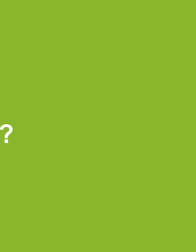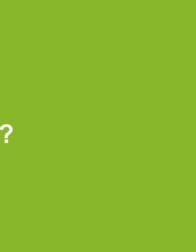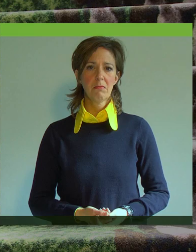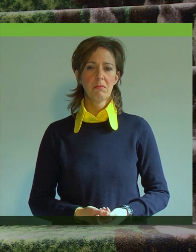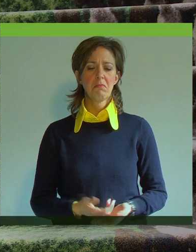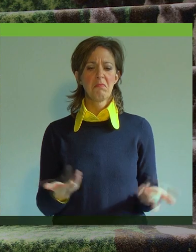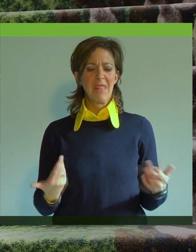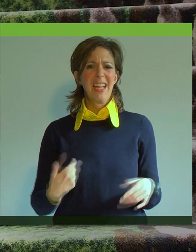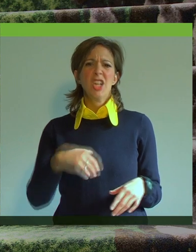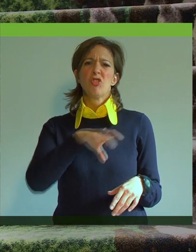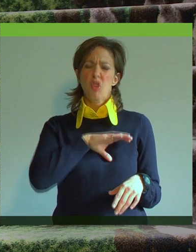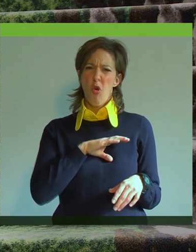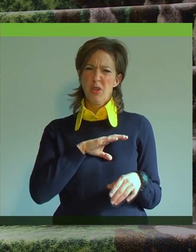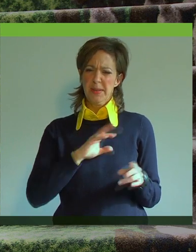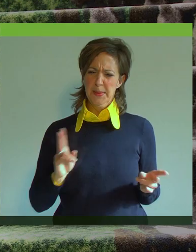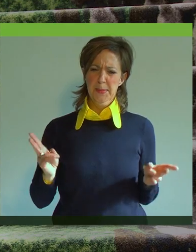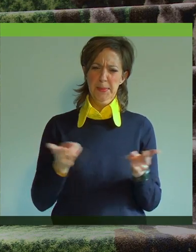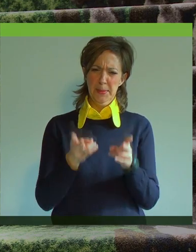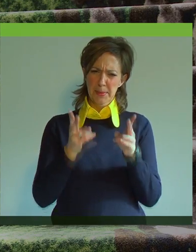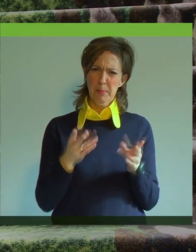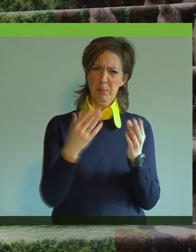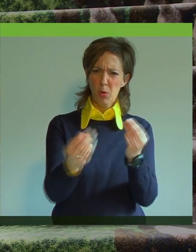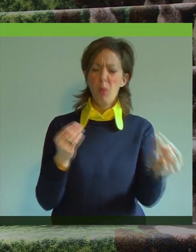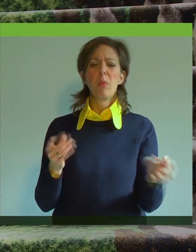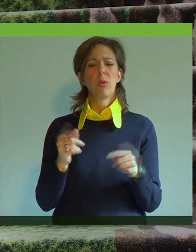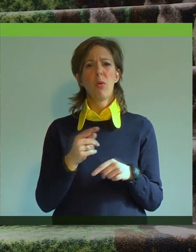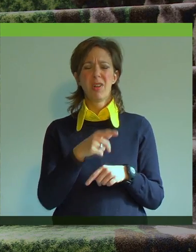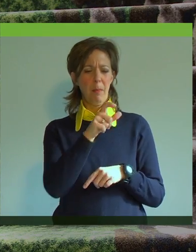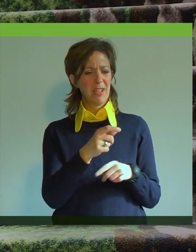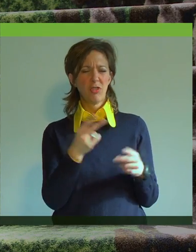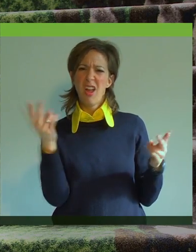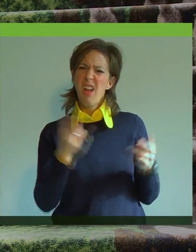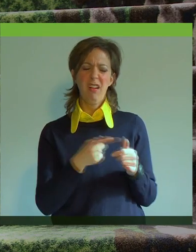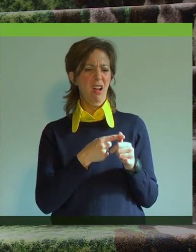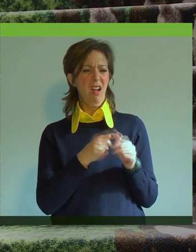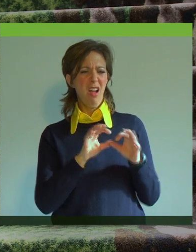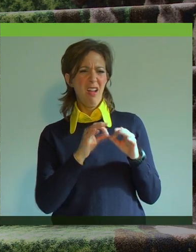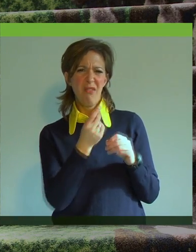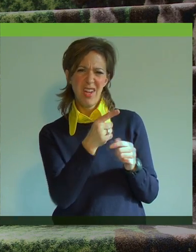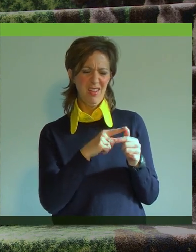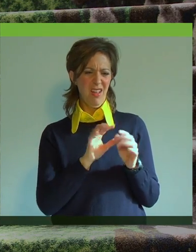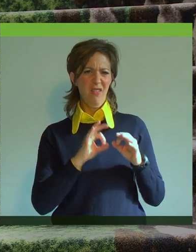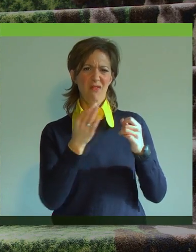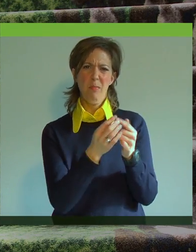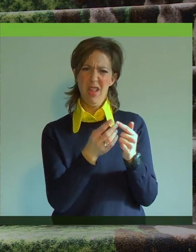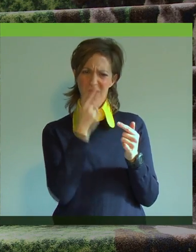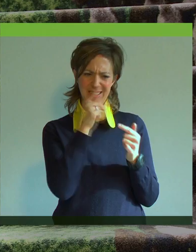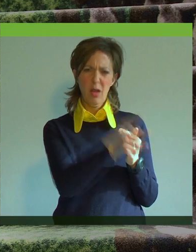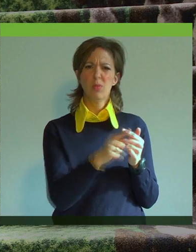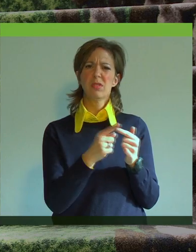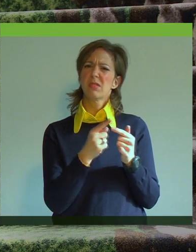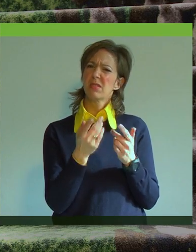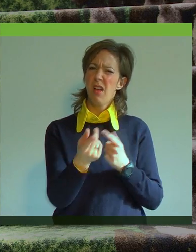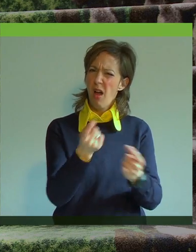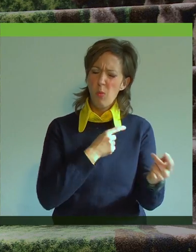Ich denke, Chancengerechtigkeit bedeutet, dass jeder Mensch unabhängig von seiner finanziellen, familiären Situation, seinem ethnischen